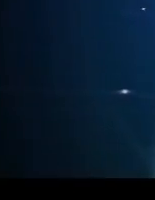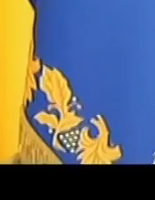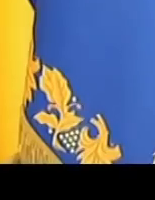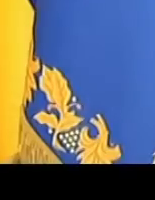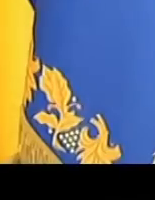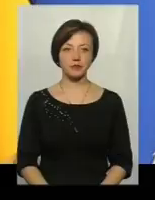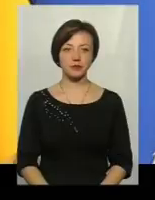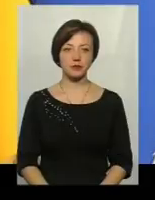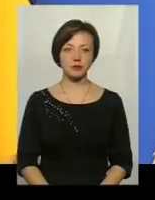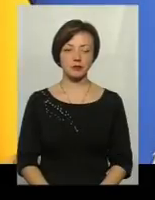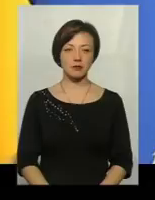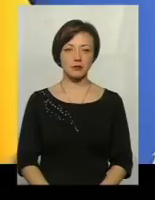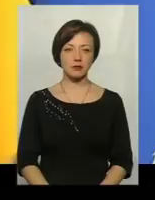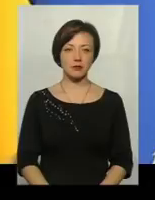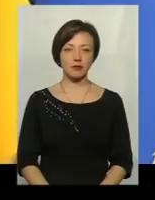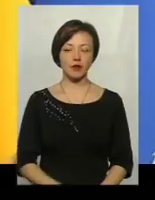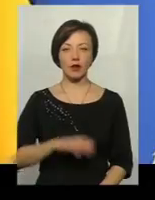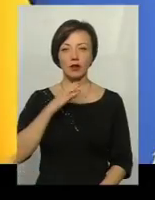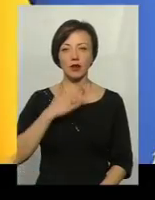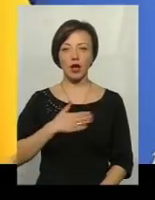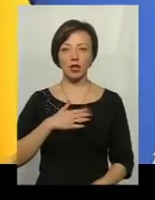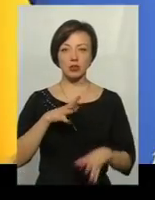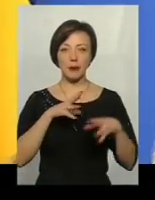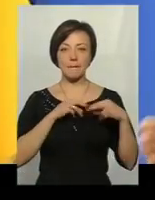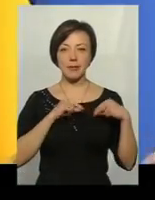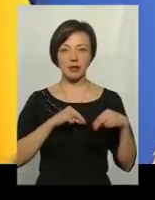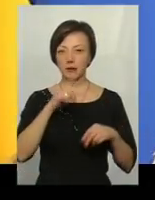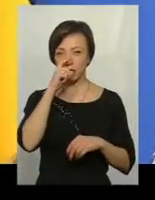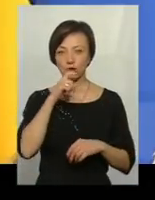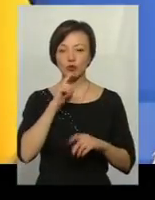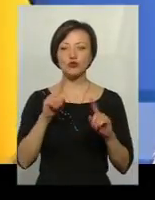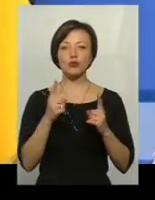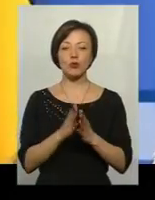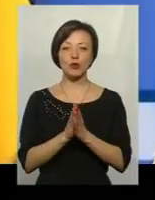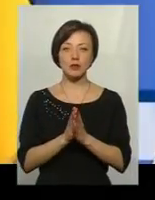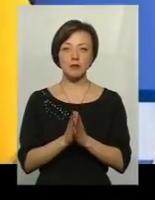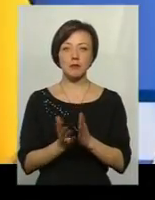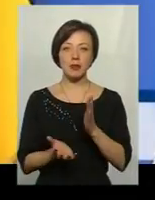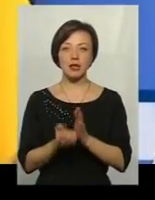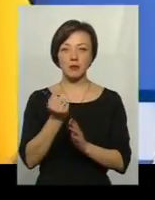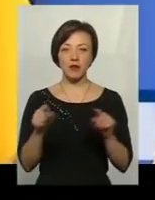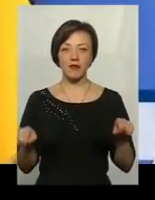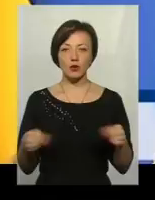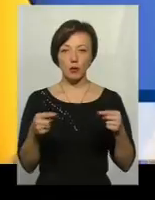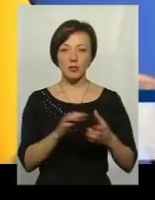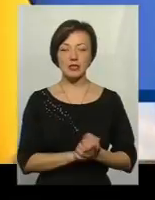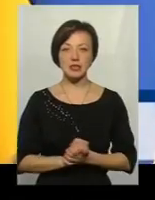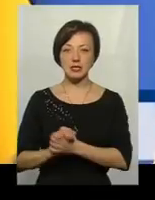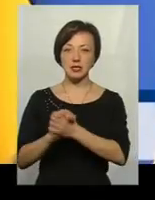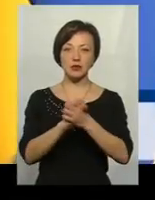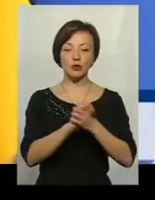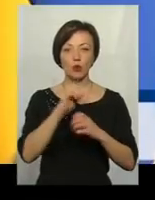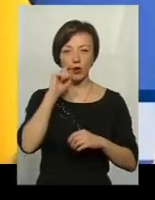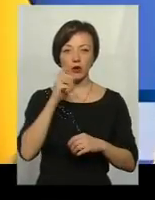Наші партнери не розуміють, чому ми просимо підтримки у відновленні територіальної цілісністі України назовні,